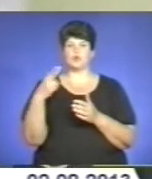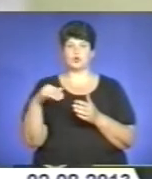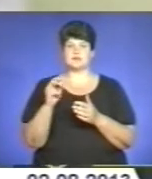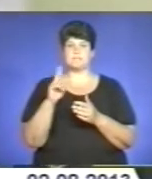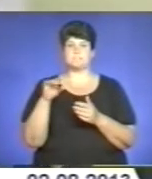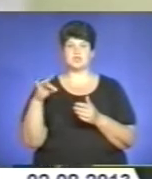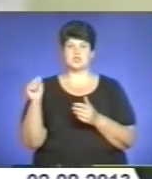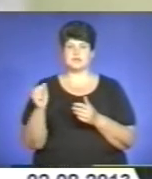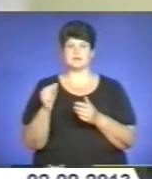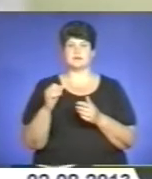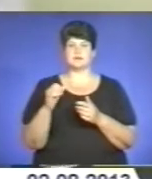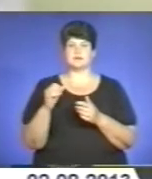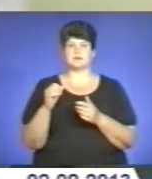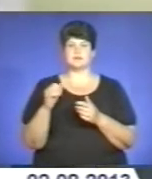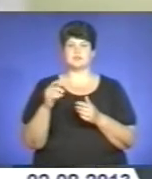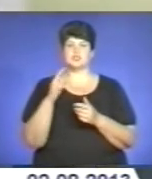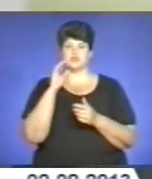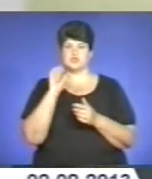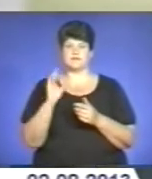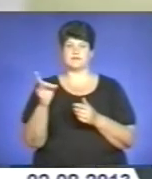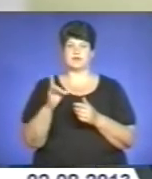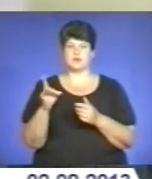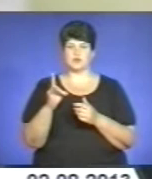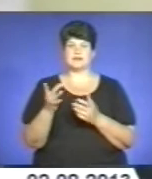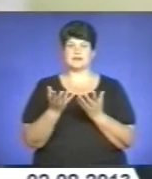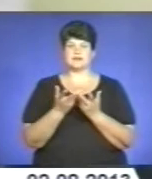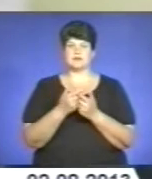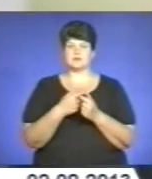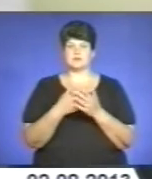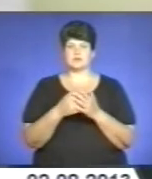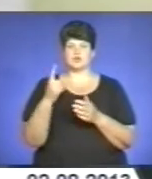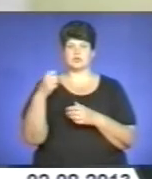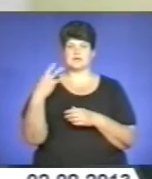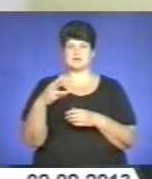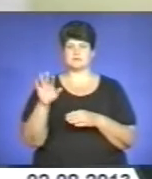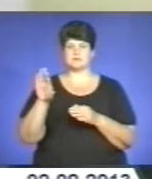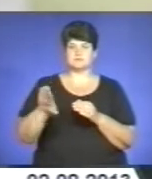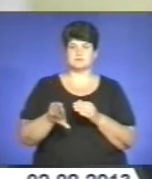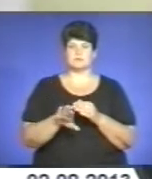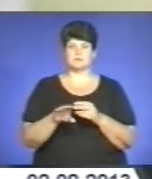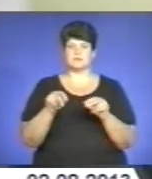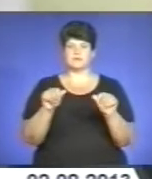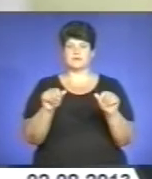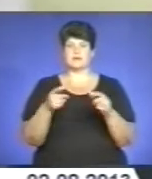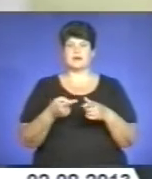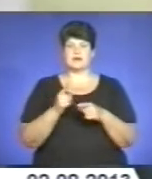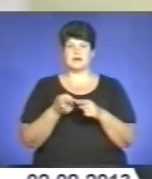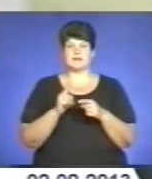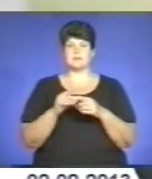Голосеївському, Соломинському, Шевчевпостному районі їх насчитується около 131. Мировою практикою є